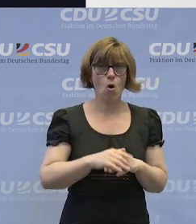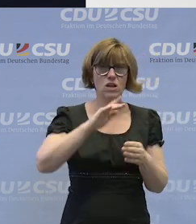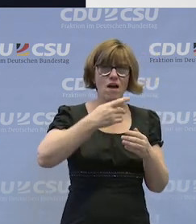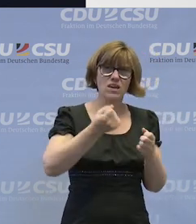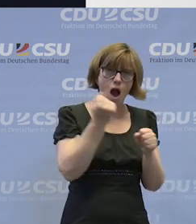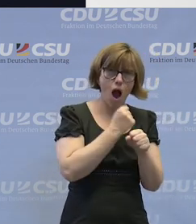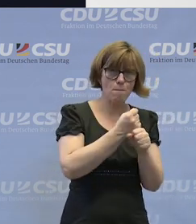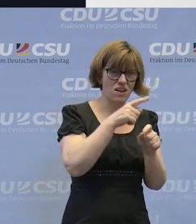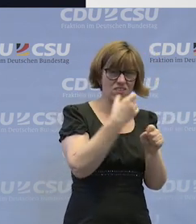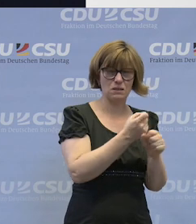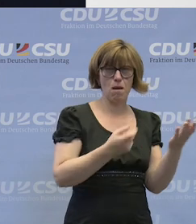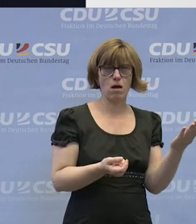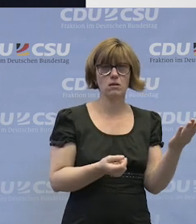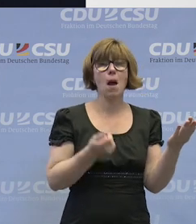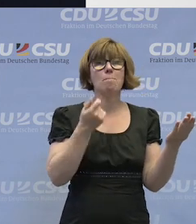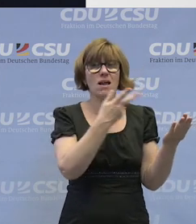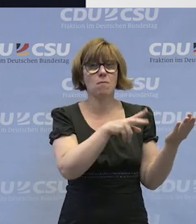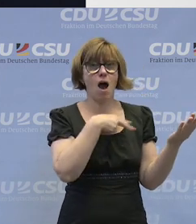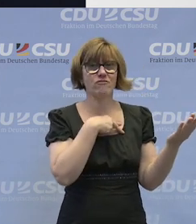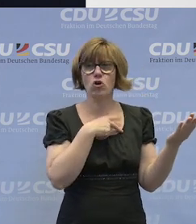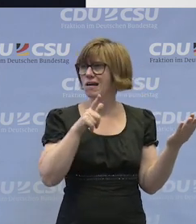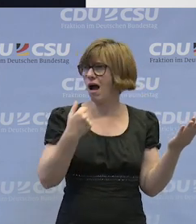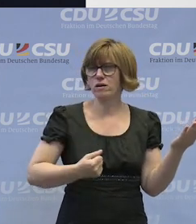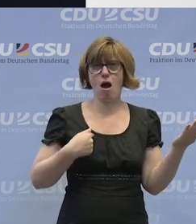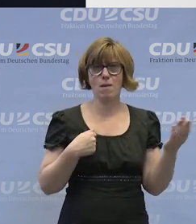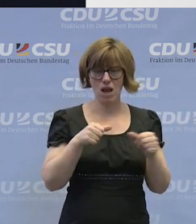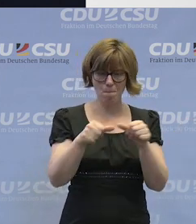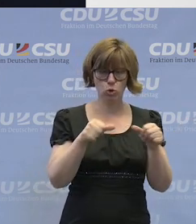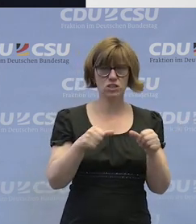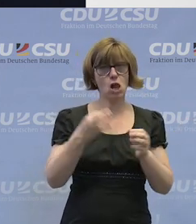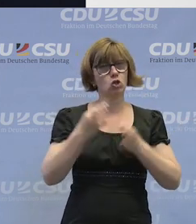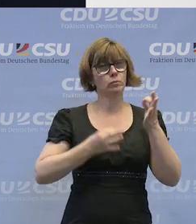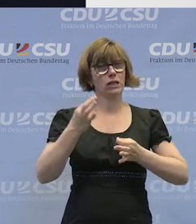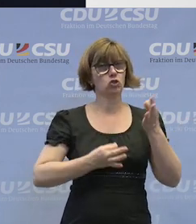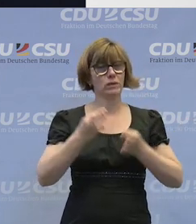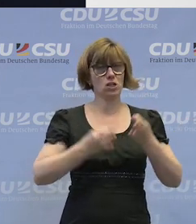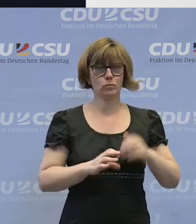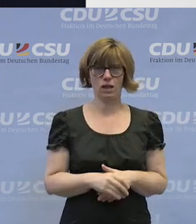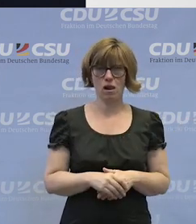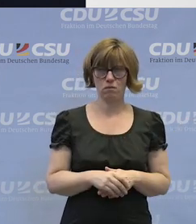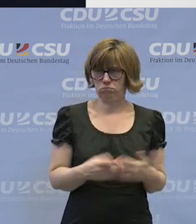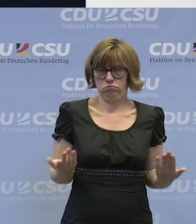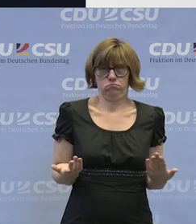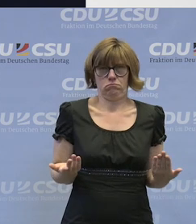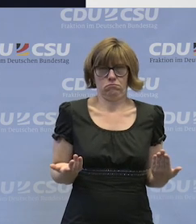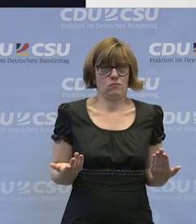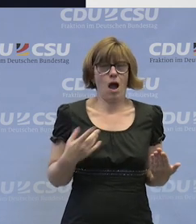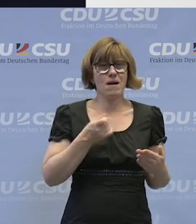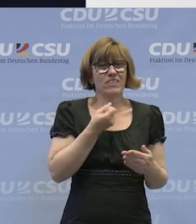verarbeiten, dann heißt es manchmal, wir haben keine Arbeit, wir puzzeln, wir spielen Spiele. Da wird nicht aber zum Beispiel